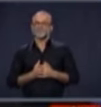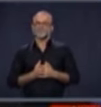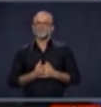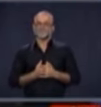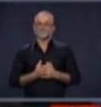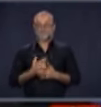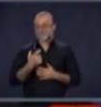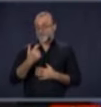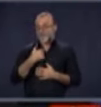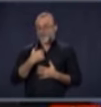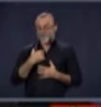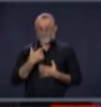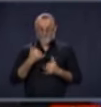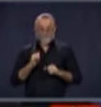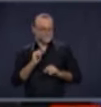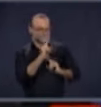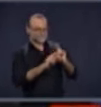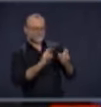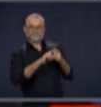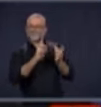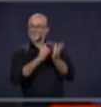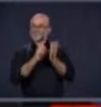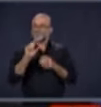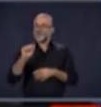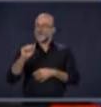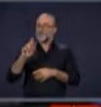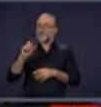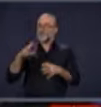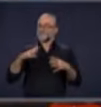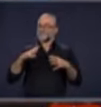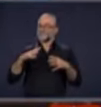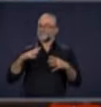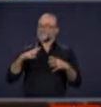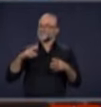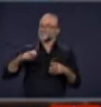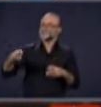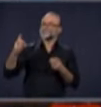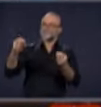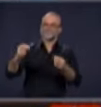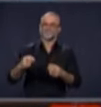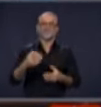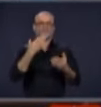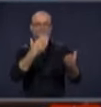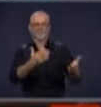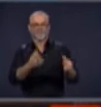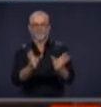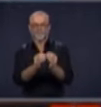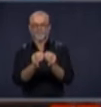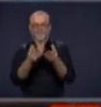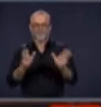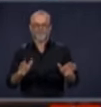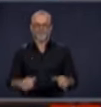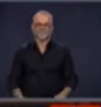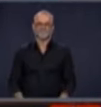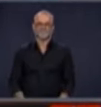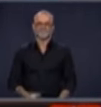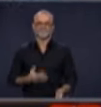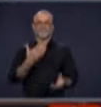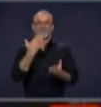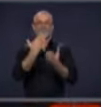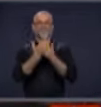Mais c'est le genre de questions que je poserai au docteur Arruda. Merci, le monde. Bonne fin de congé.